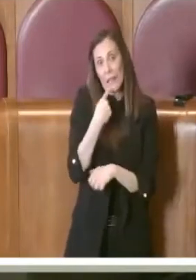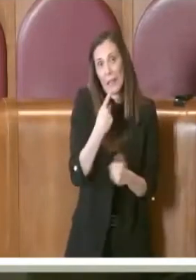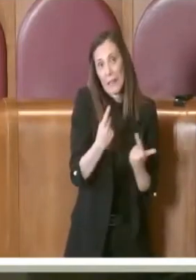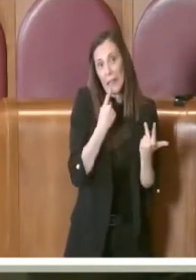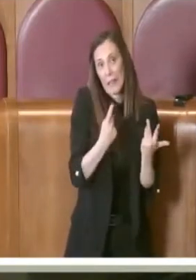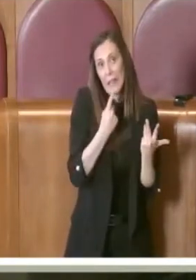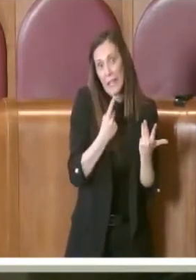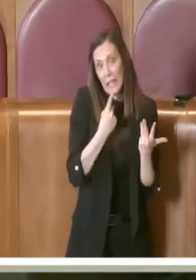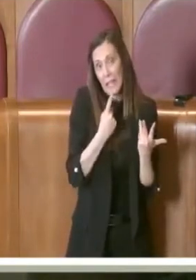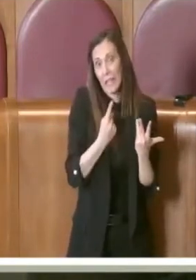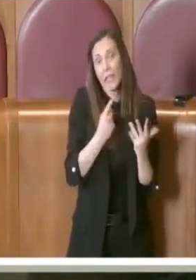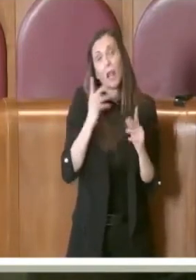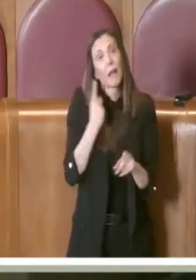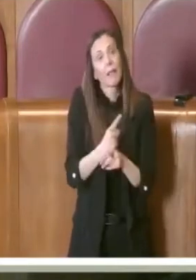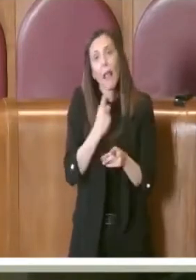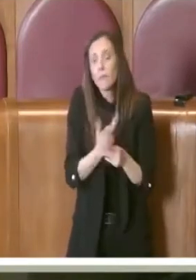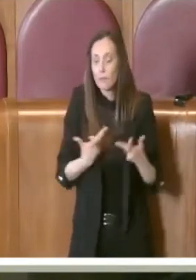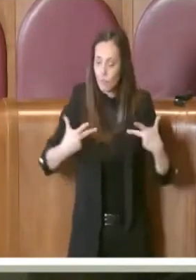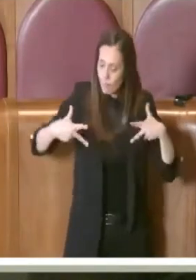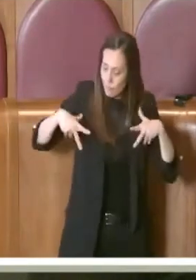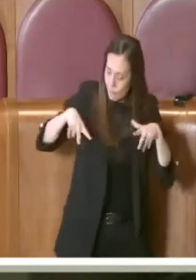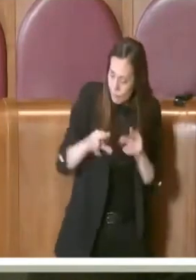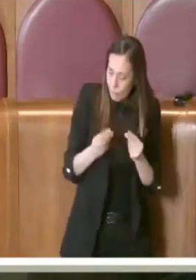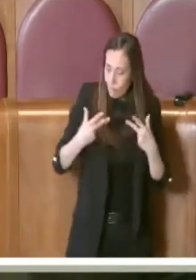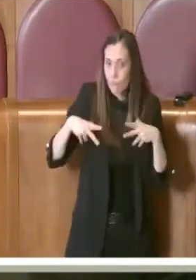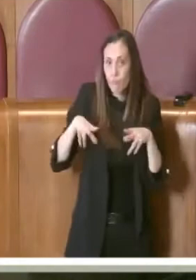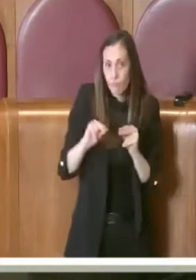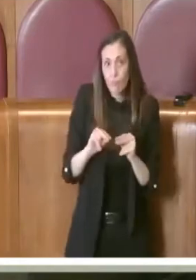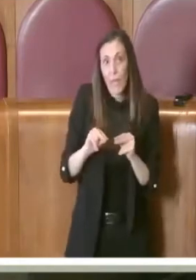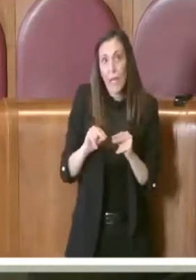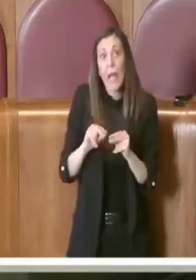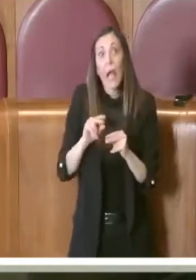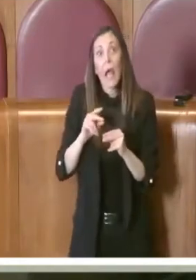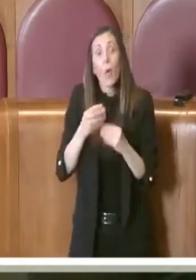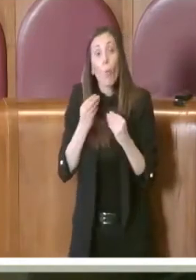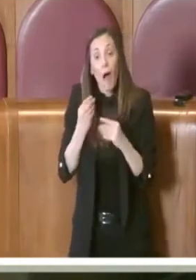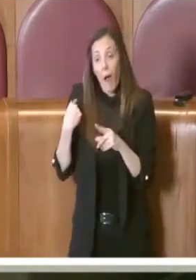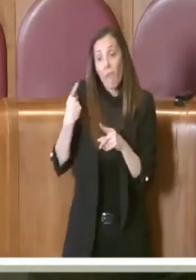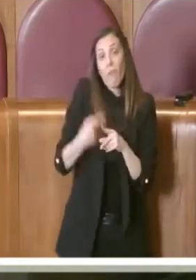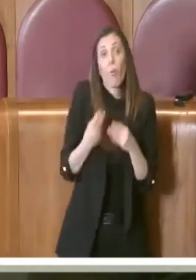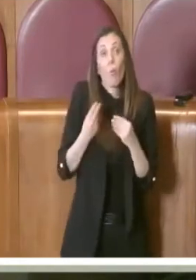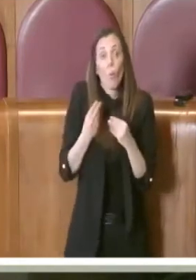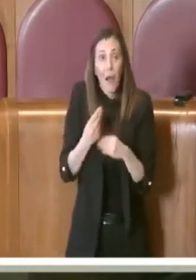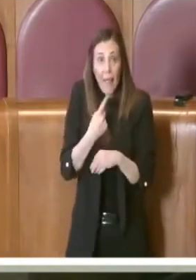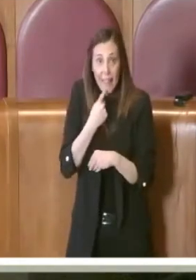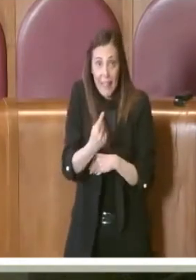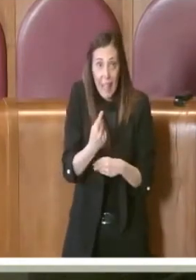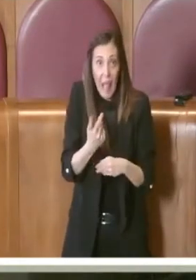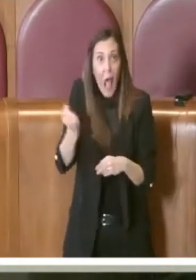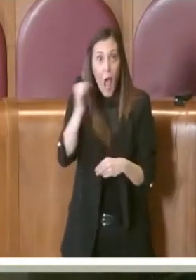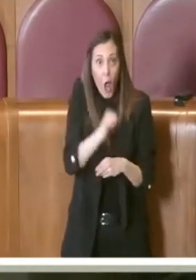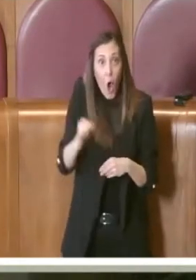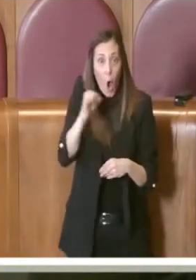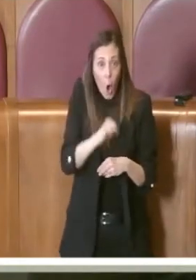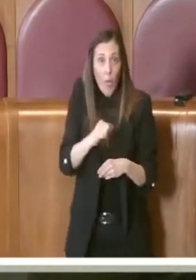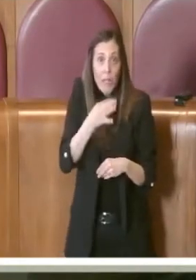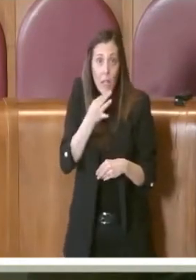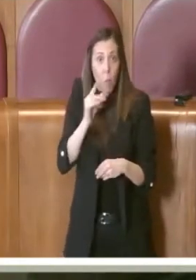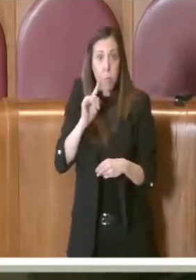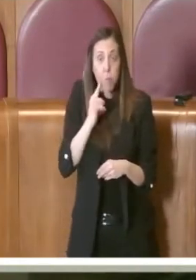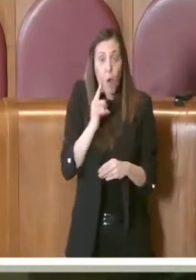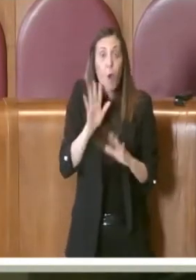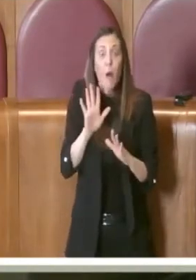ridircele, e finché ce le diciamo, il problema è quando non ce le diciamo più. Io oggi mi sento di doverle dire e